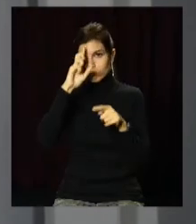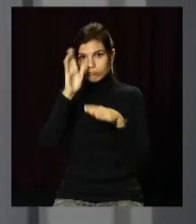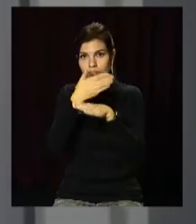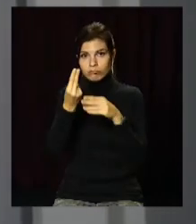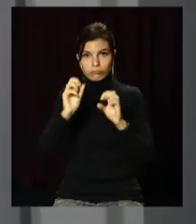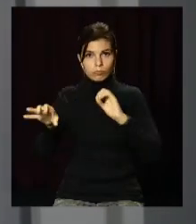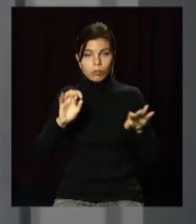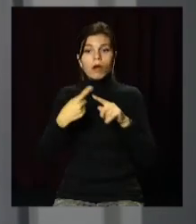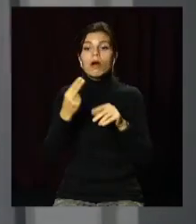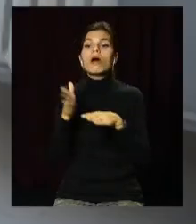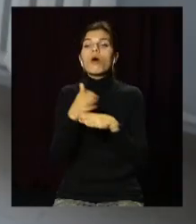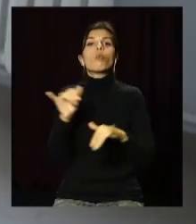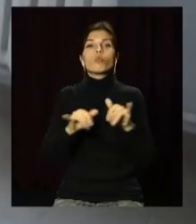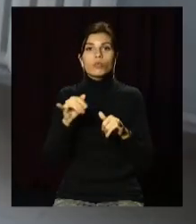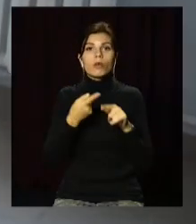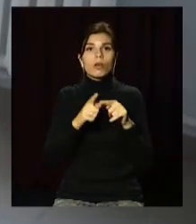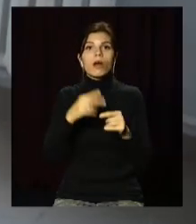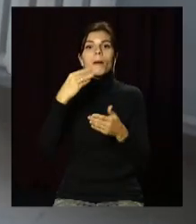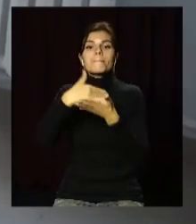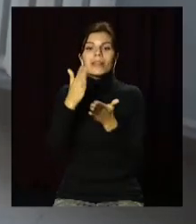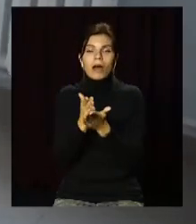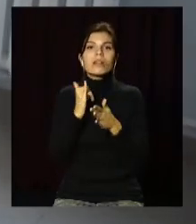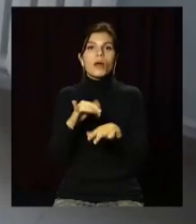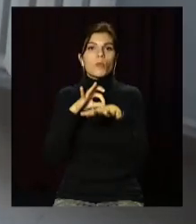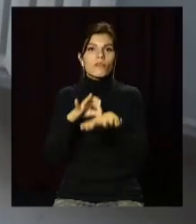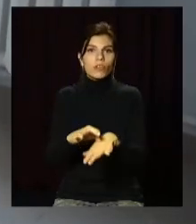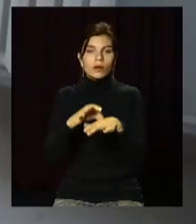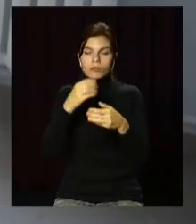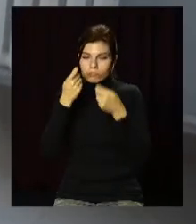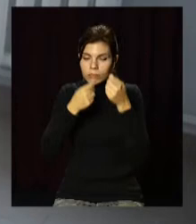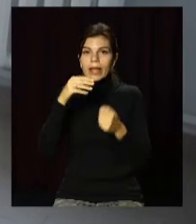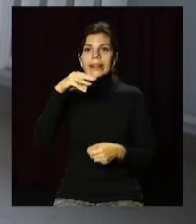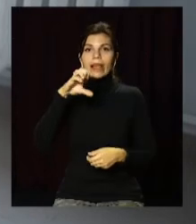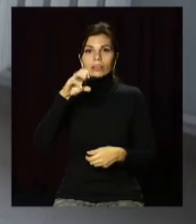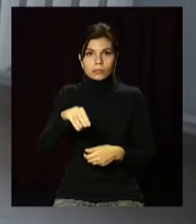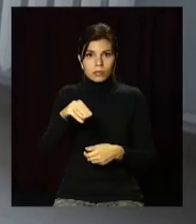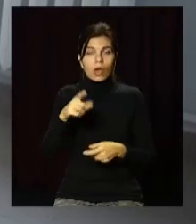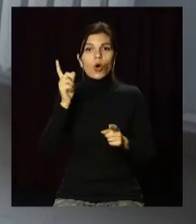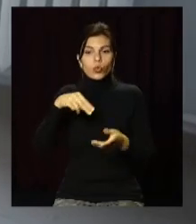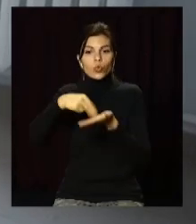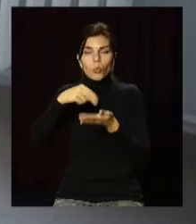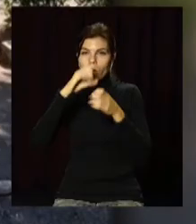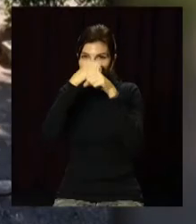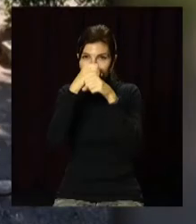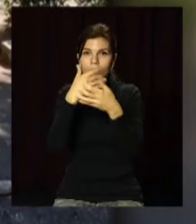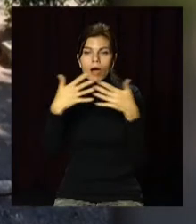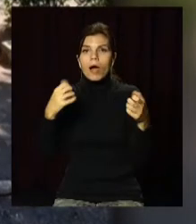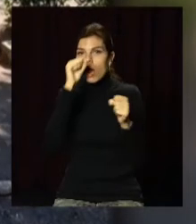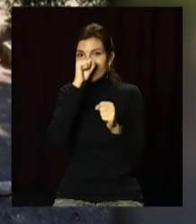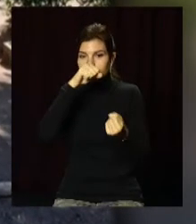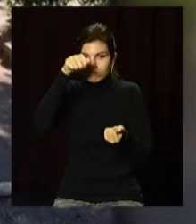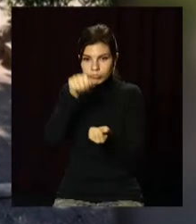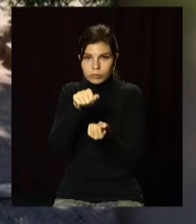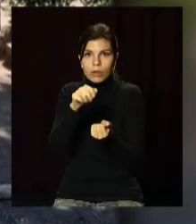Кошти витратять на закупівлю обладнання та матеріалів для проведення ПЛР-тестів, а ще – на придбання лабораторних морозильних камер для